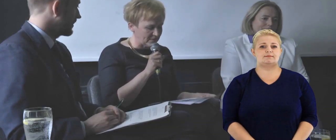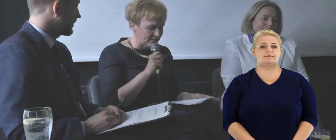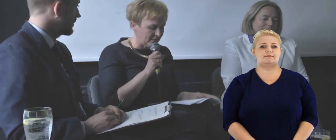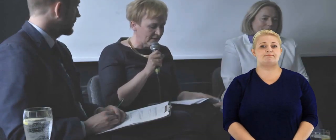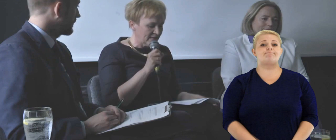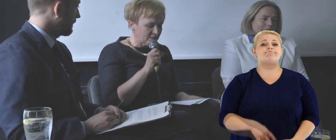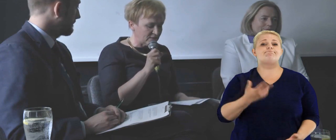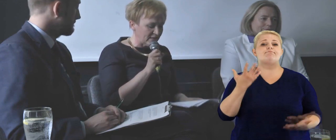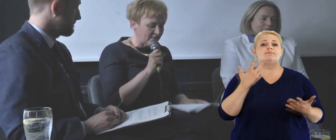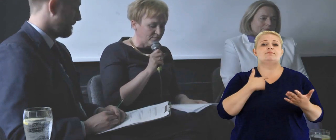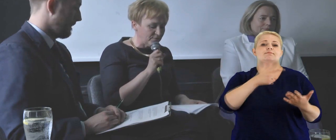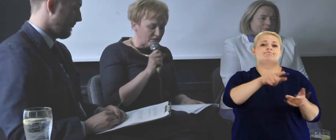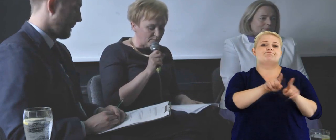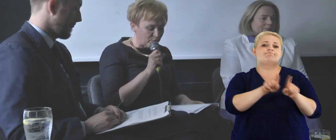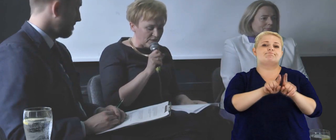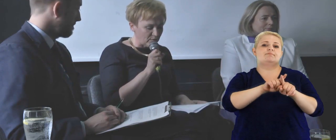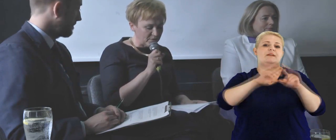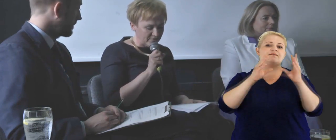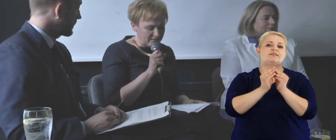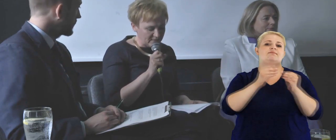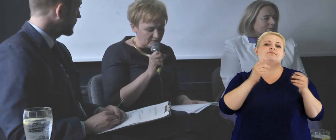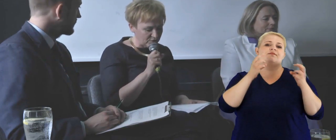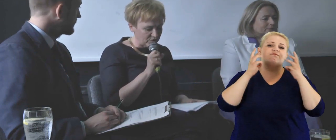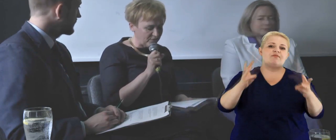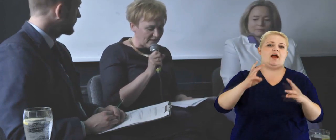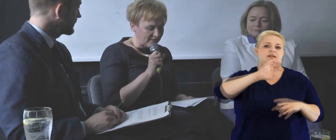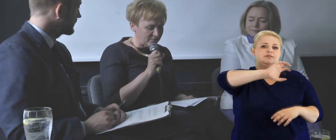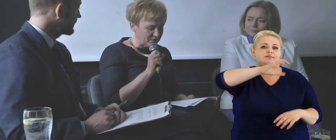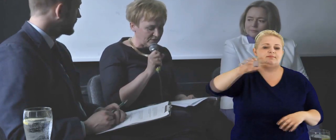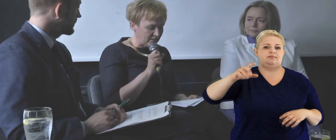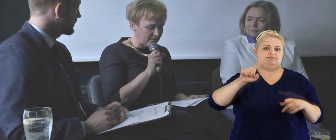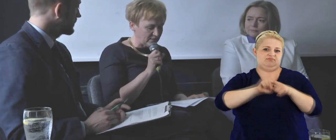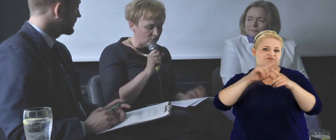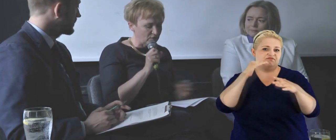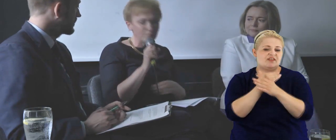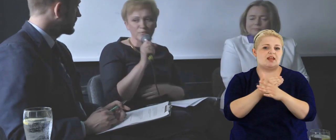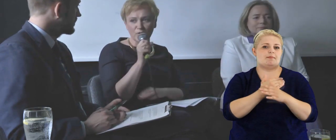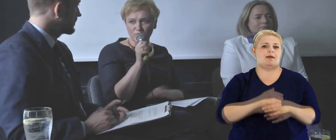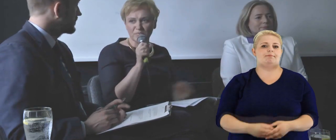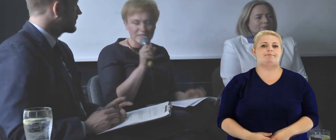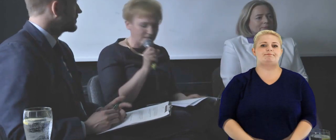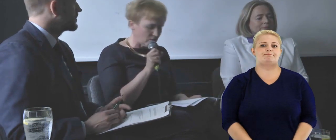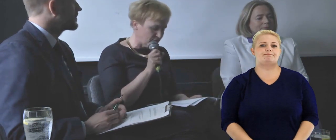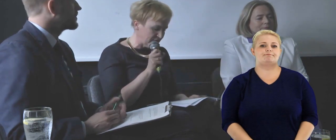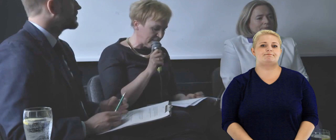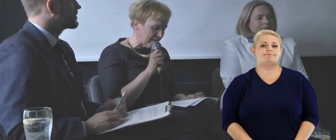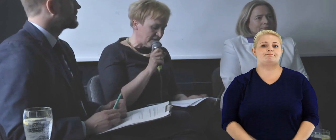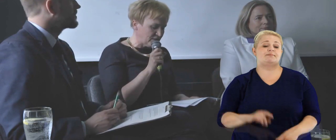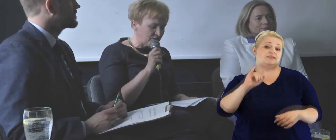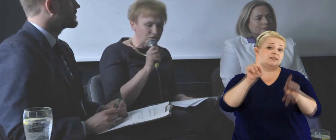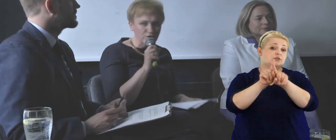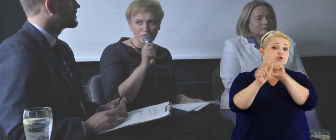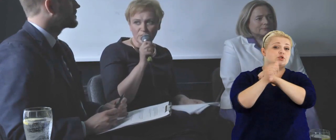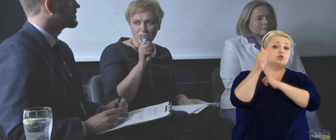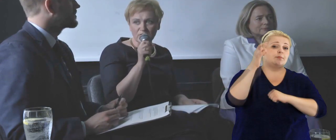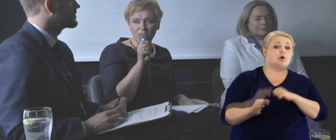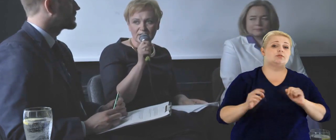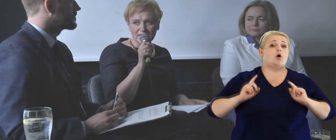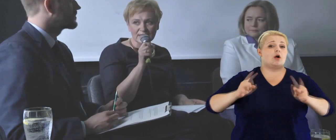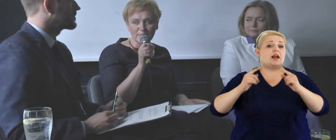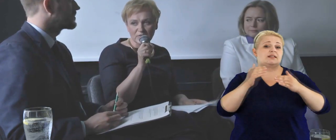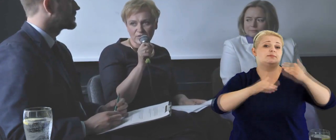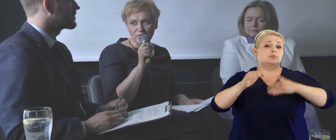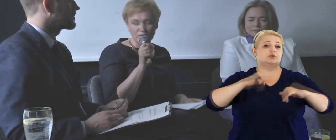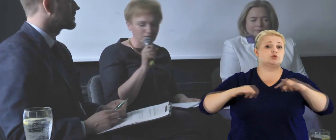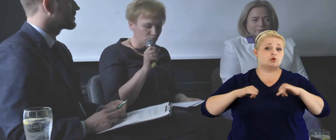komisji, że wyczerpuje to mniej więcej 3 czwarte wszystkich istotnych podmiotów biznesowych i 60%